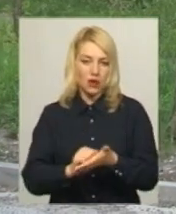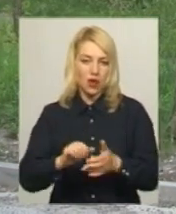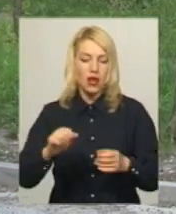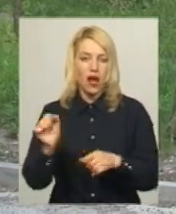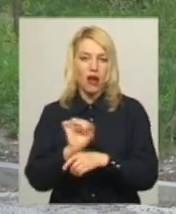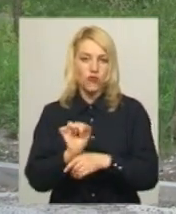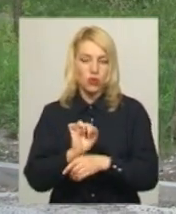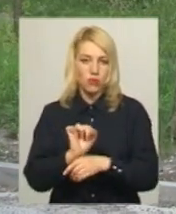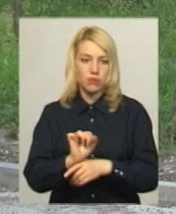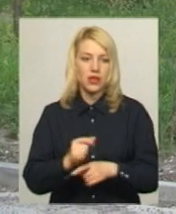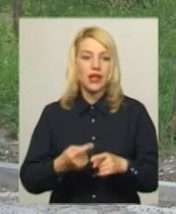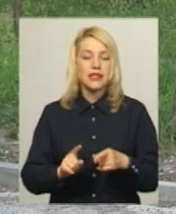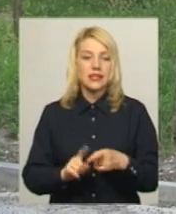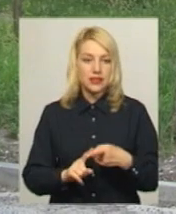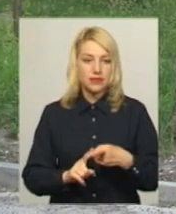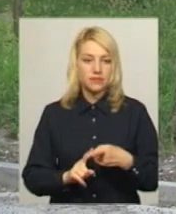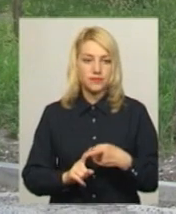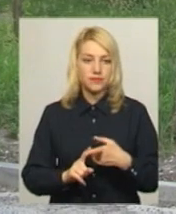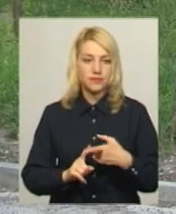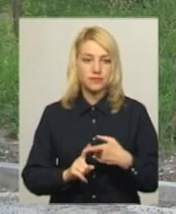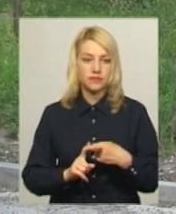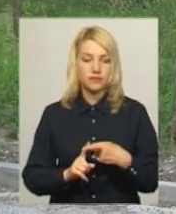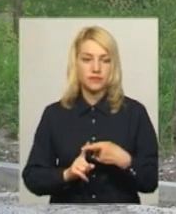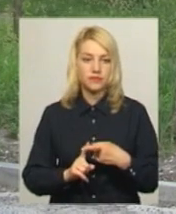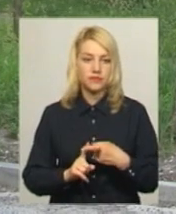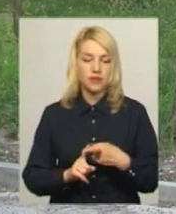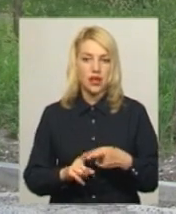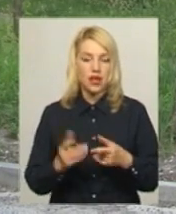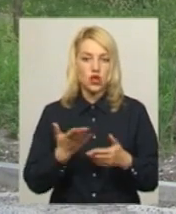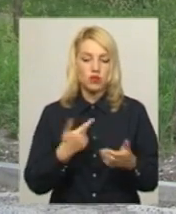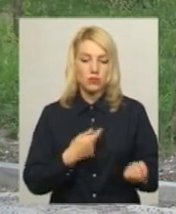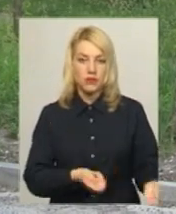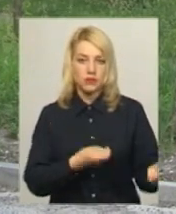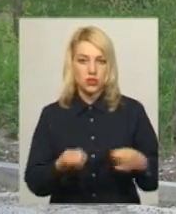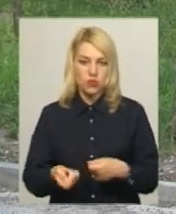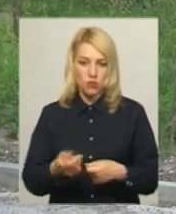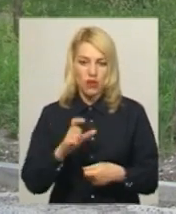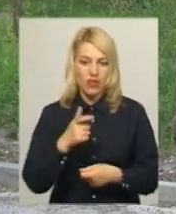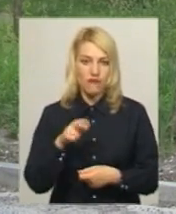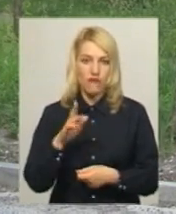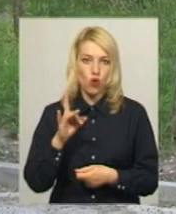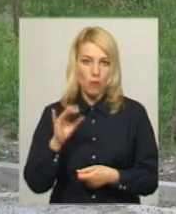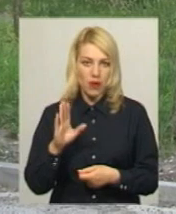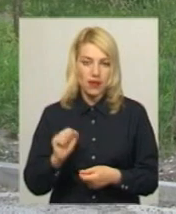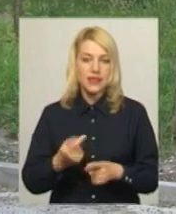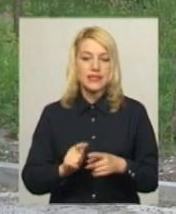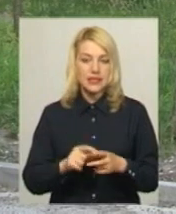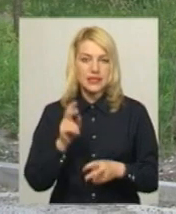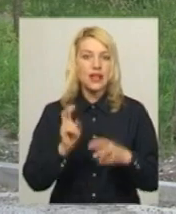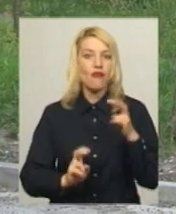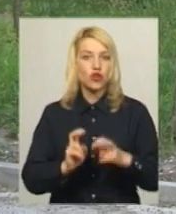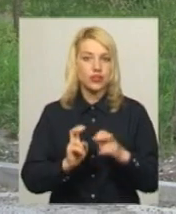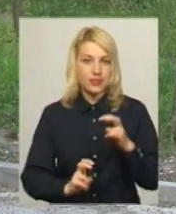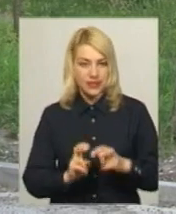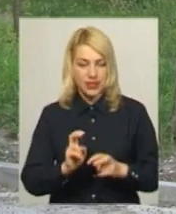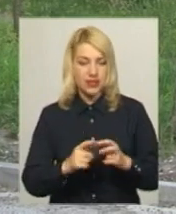ми доставляємо з Європи, вони є заводського типу. На заводі